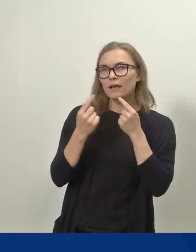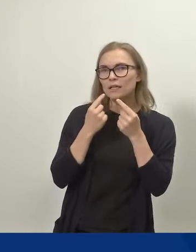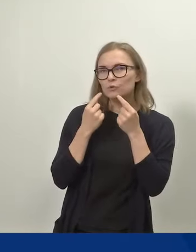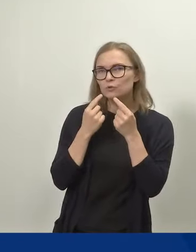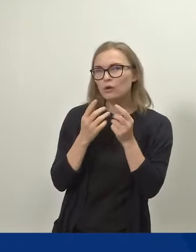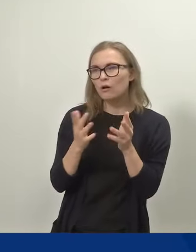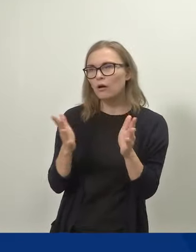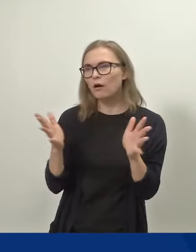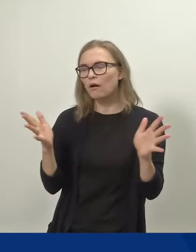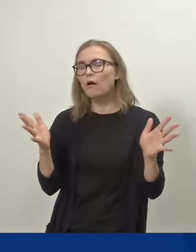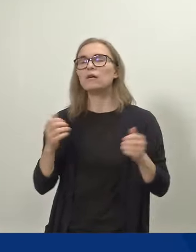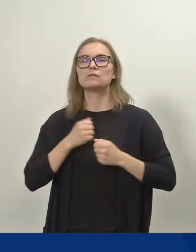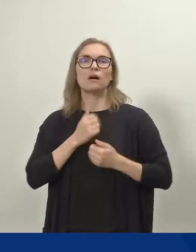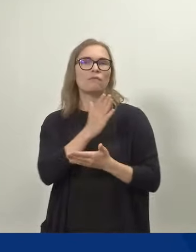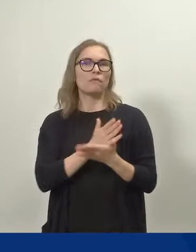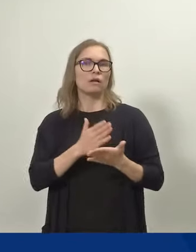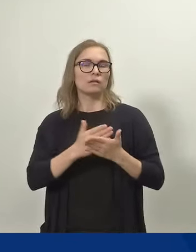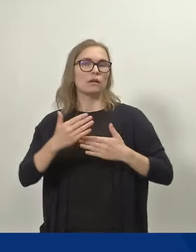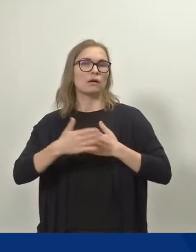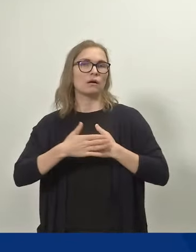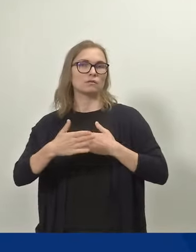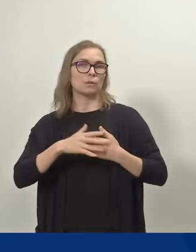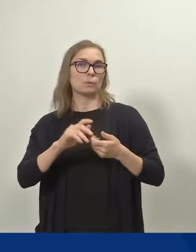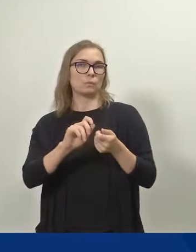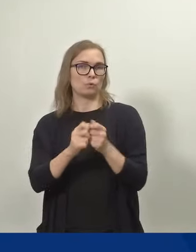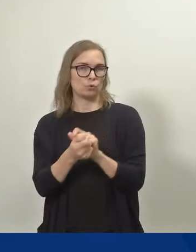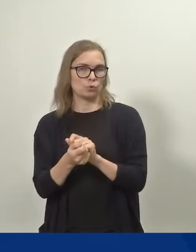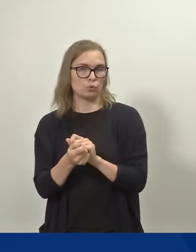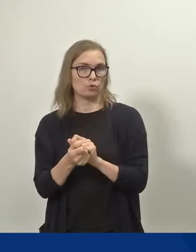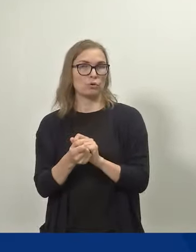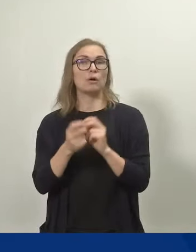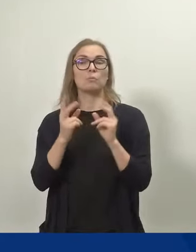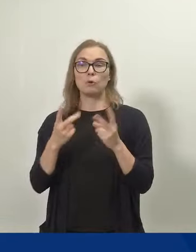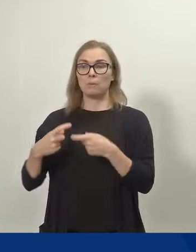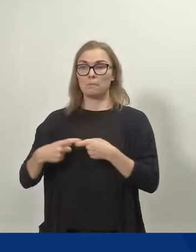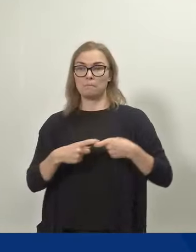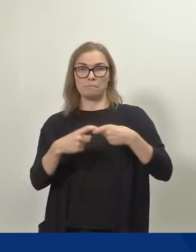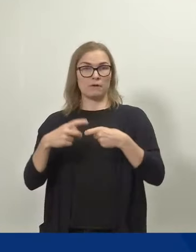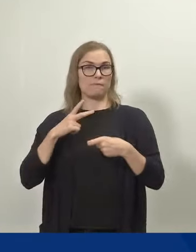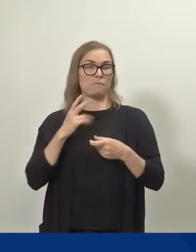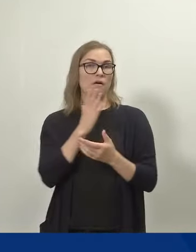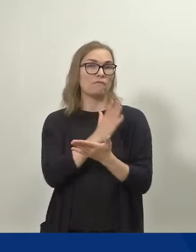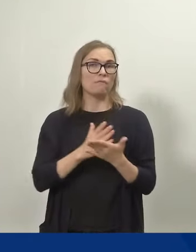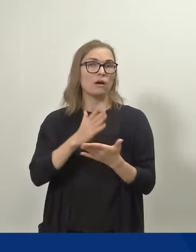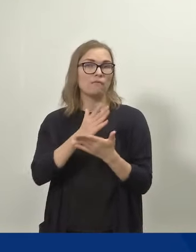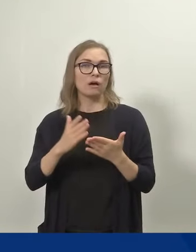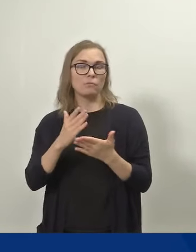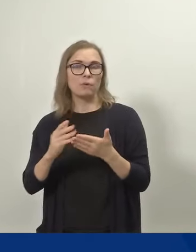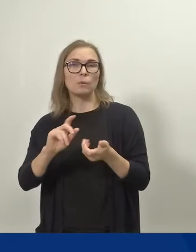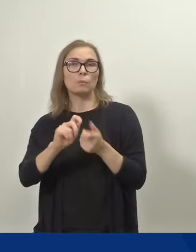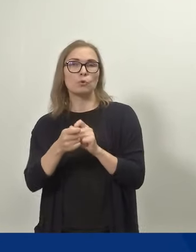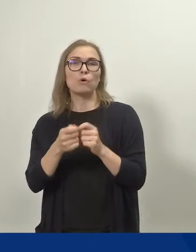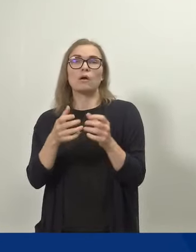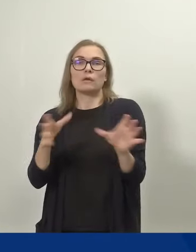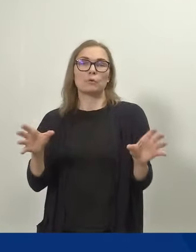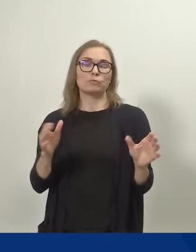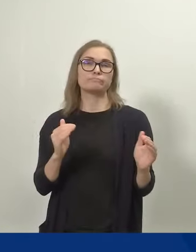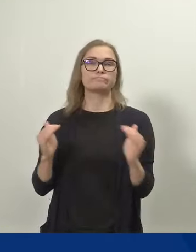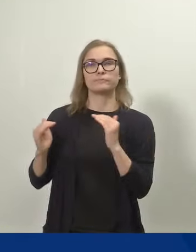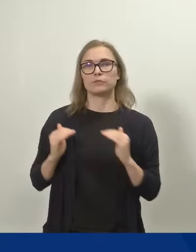asenteet muuttuvat ja sitä kautta myös perhevapaat jakautuvat jatkossa entistä tasaisemmin.